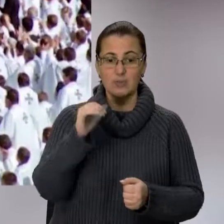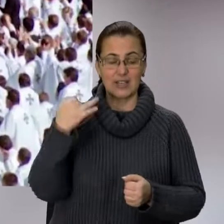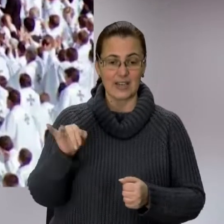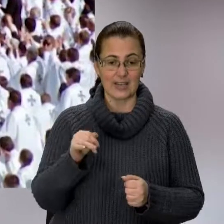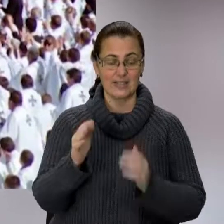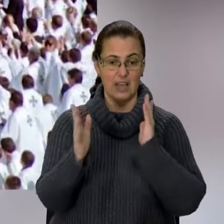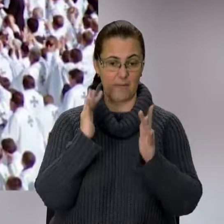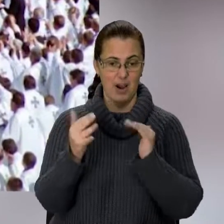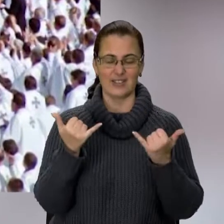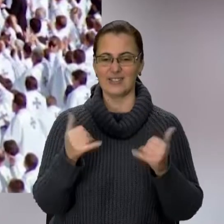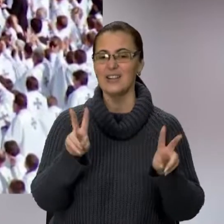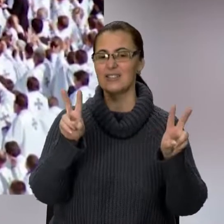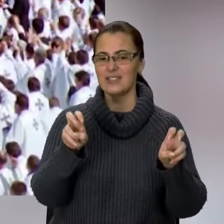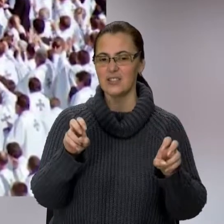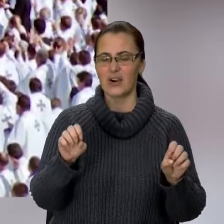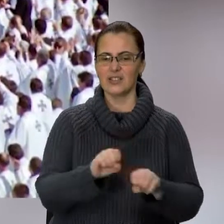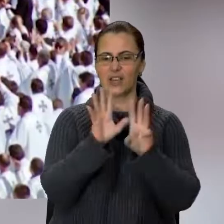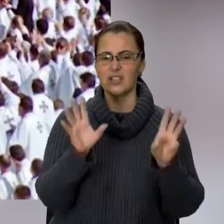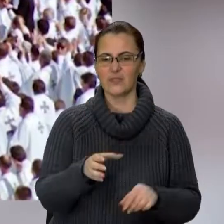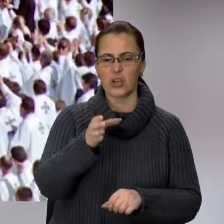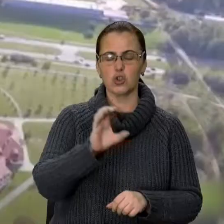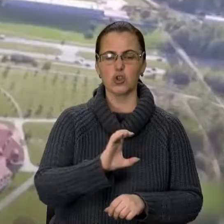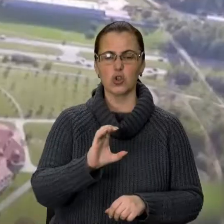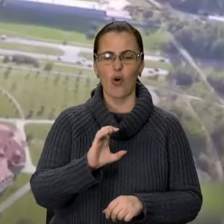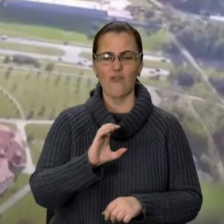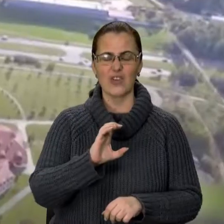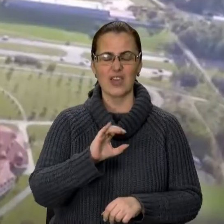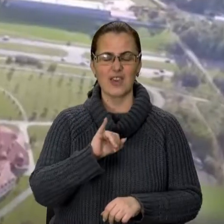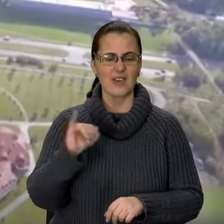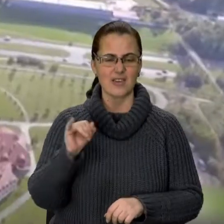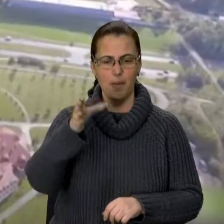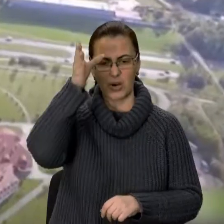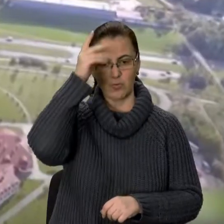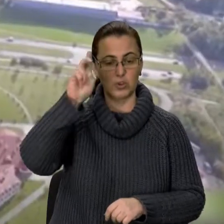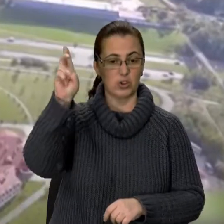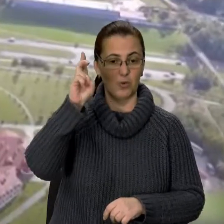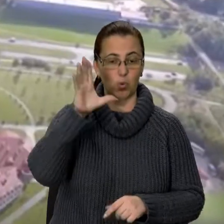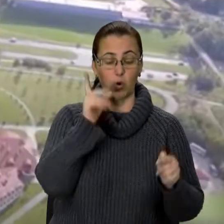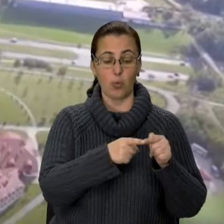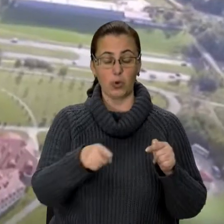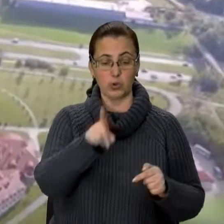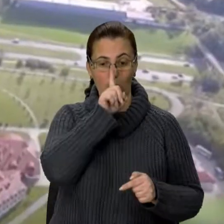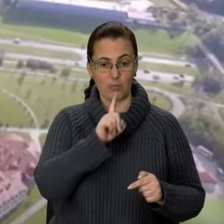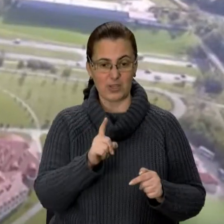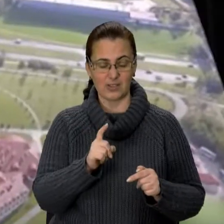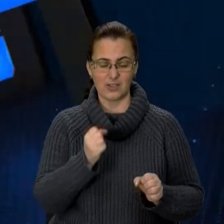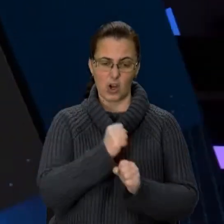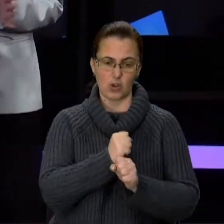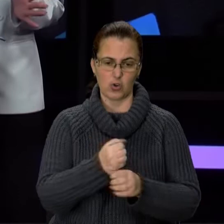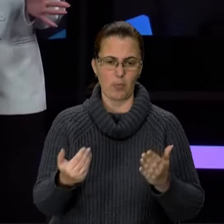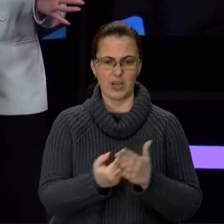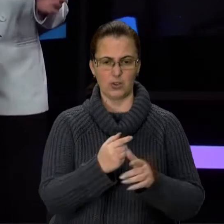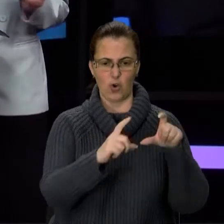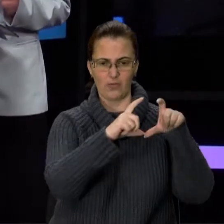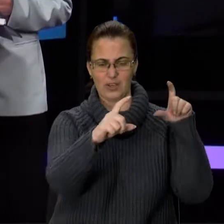парку – тепер площа Святої Софії Примудрості Божої. Упродовж місяця мають облаштувати таблички з новими назвами.